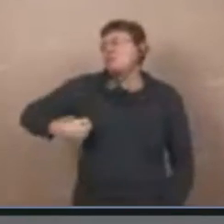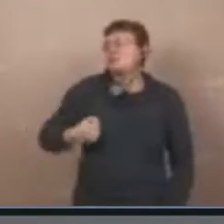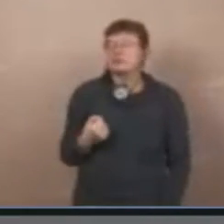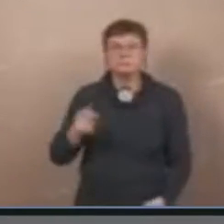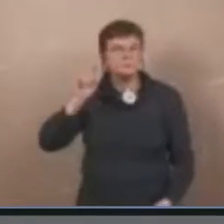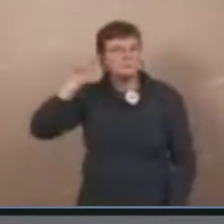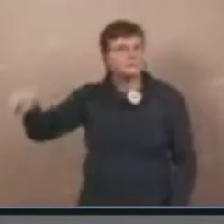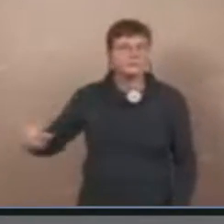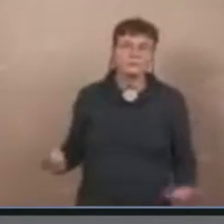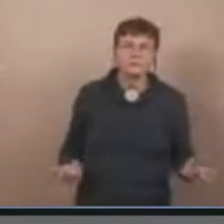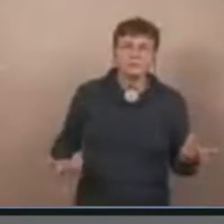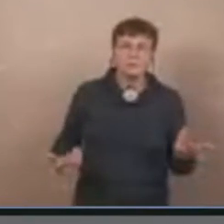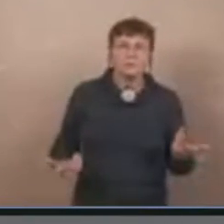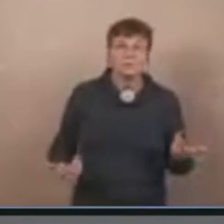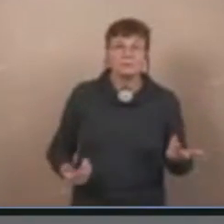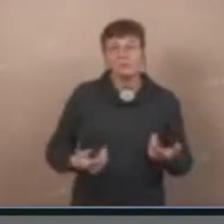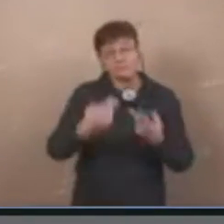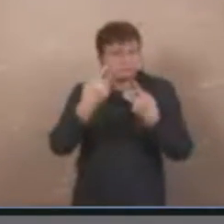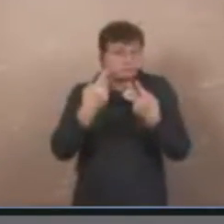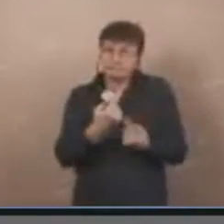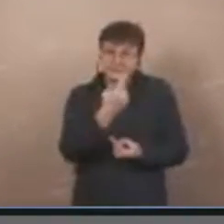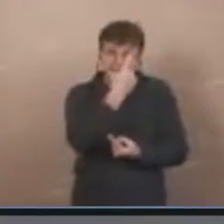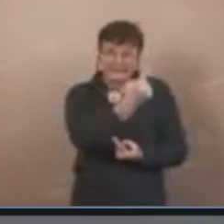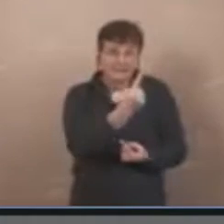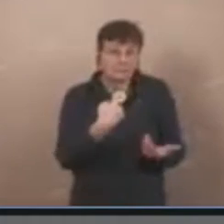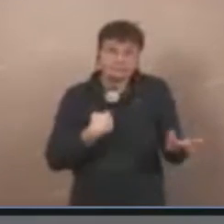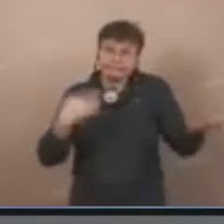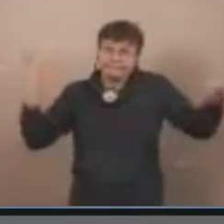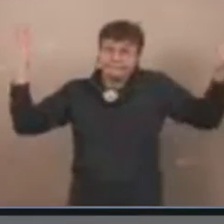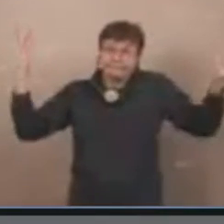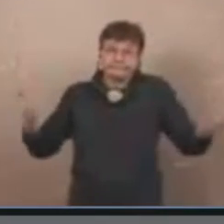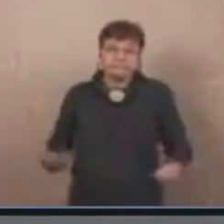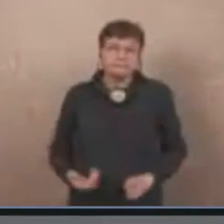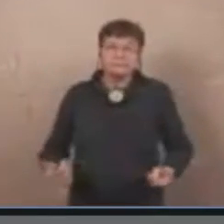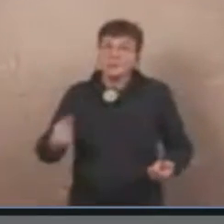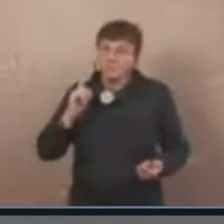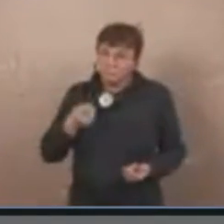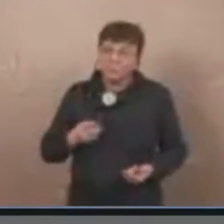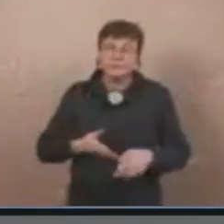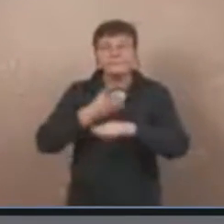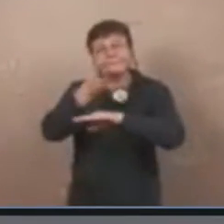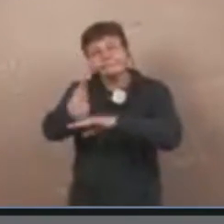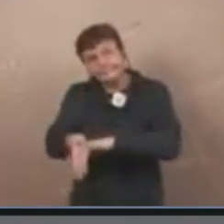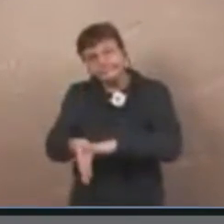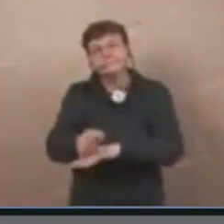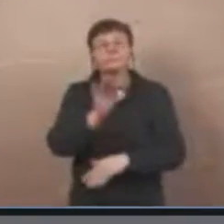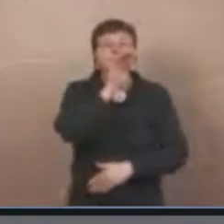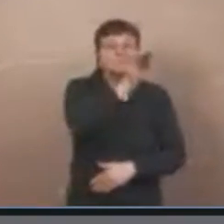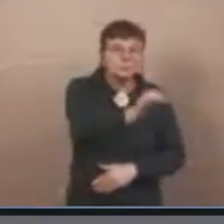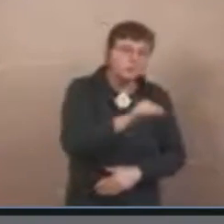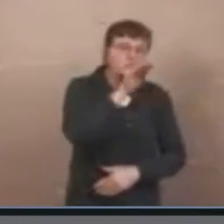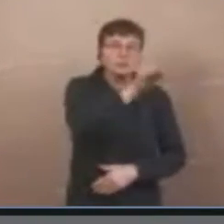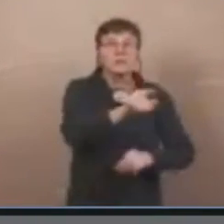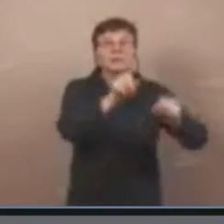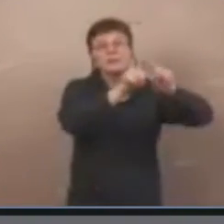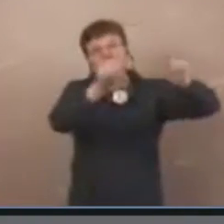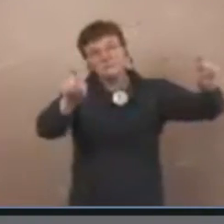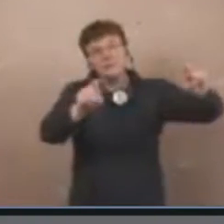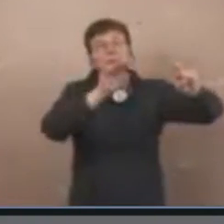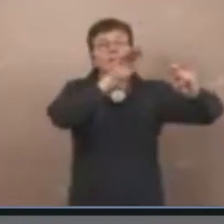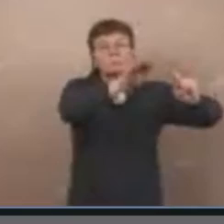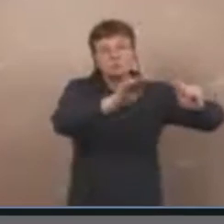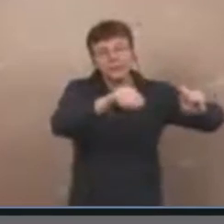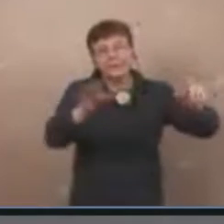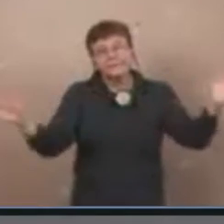respektieren, dann müssen wir dann einen Platz mit der Unternehmung mit der Unternehmung, dann einen Raum zu zeigen, und dann sind wir dann,